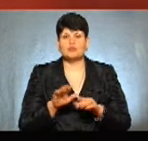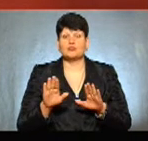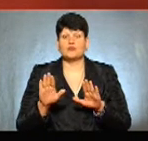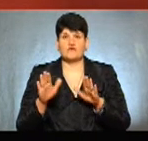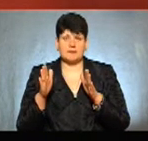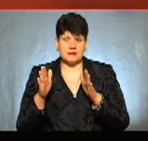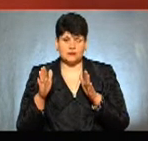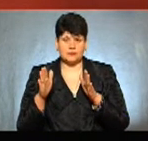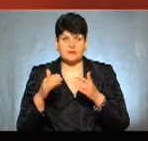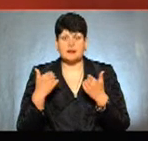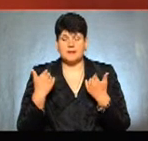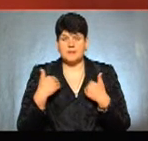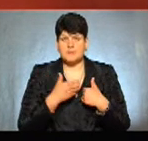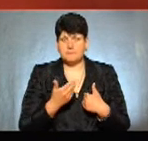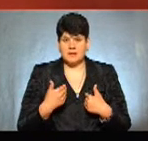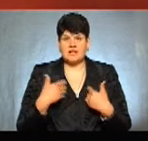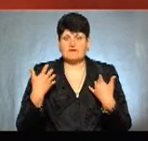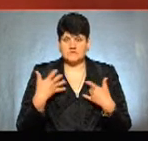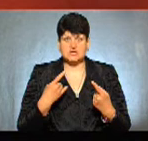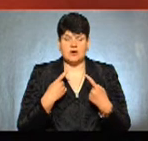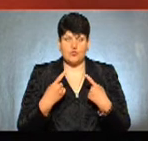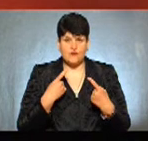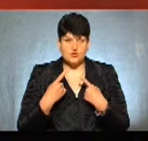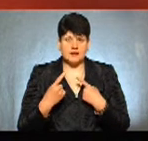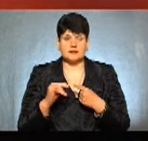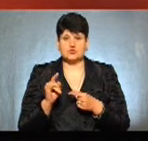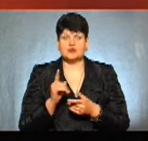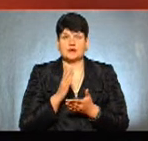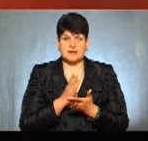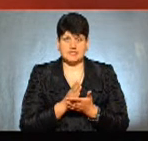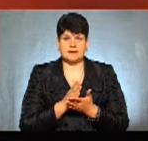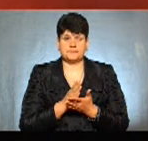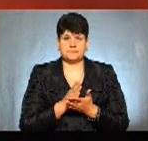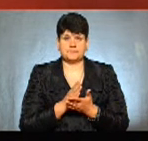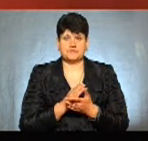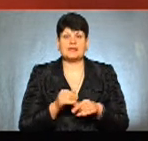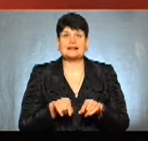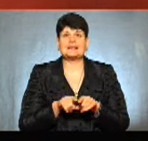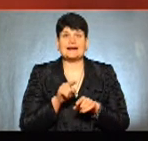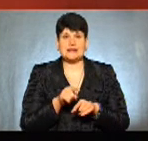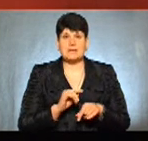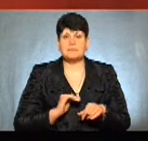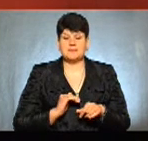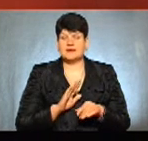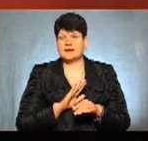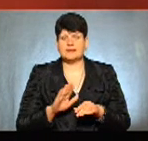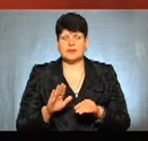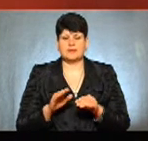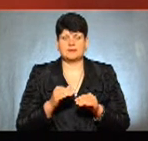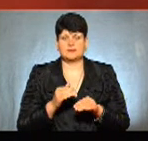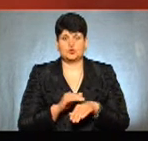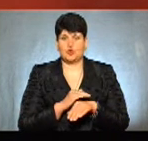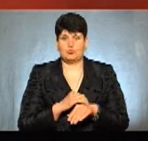ми вже говорили, що є такі підприємці, які недопросовісно, можливо,